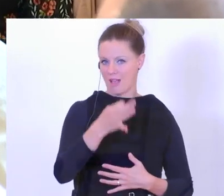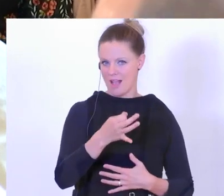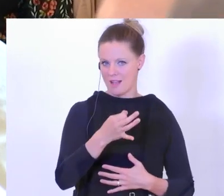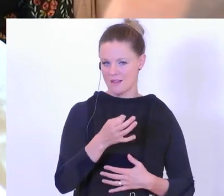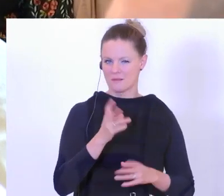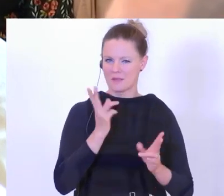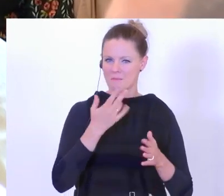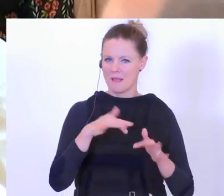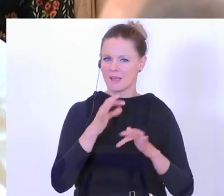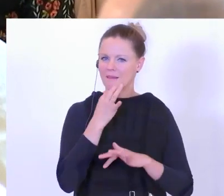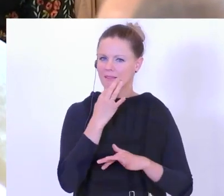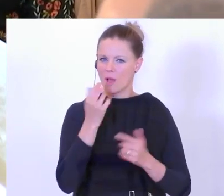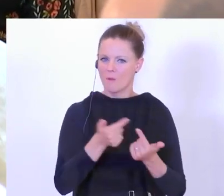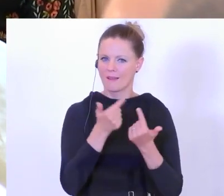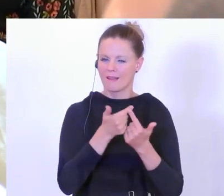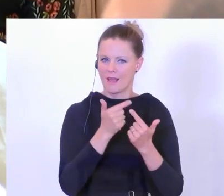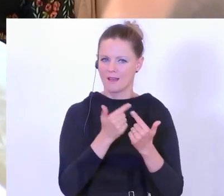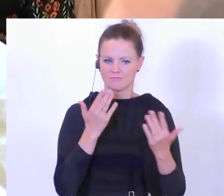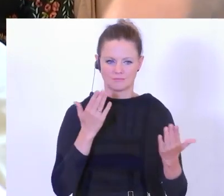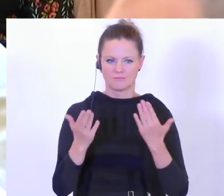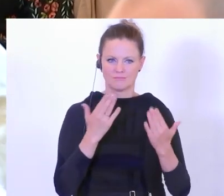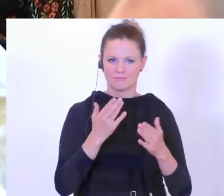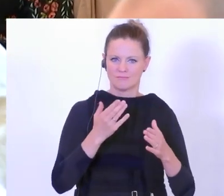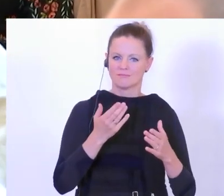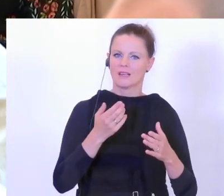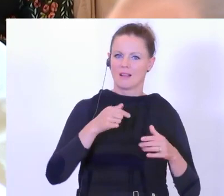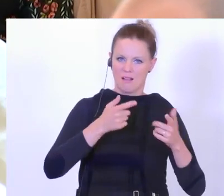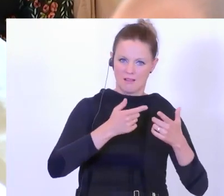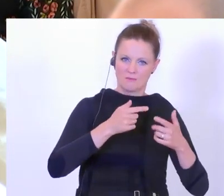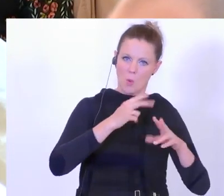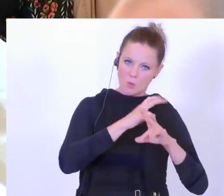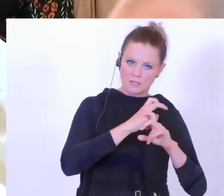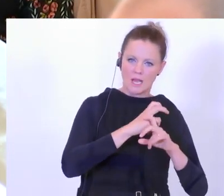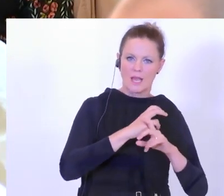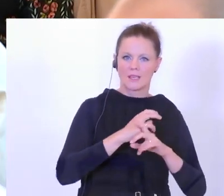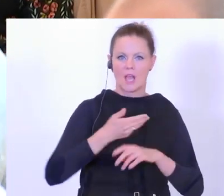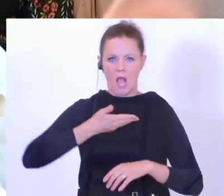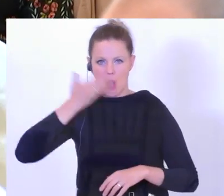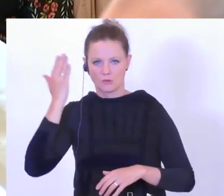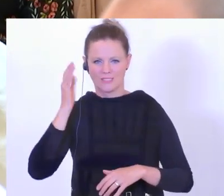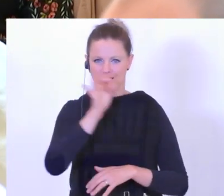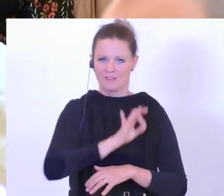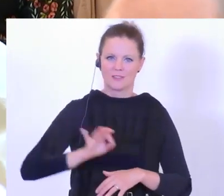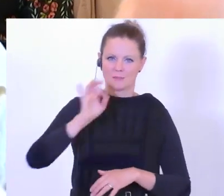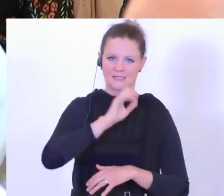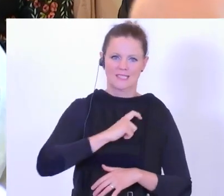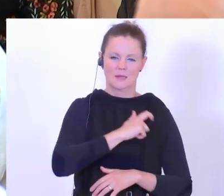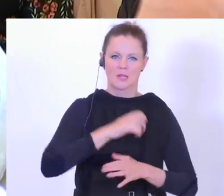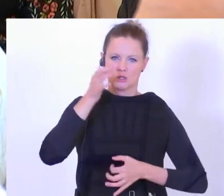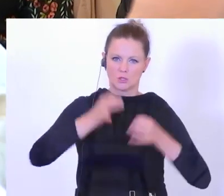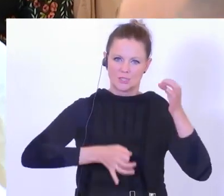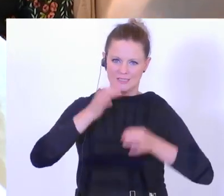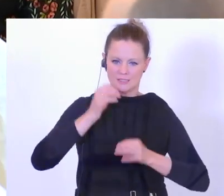Sie etwas näher eingehen zum Verhältnis inländische und ausländische Verbrechen. In der Kriminalstatistik haben wir die